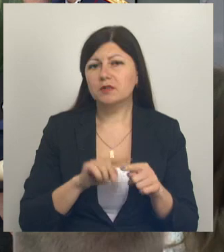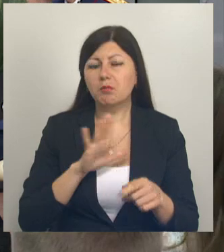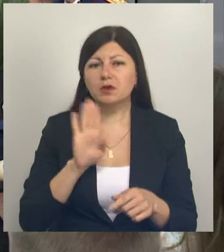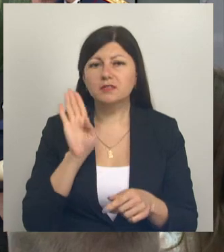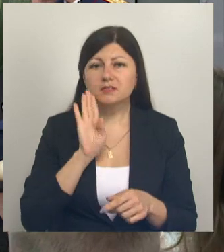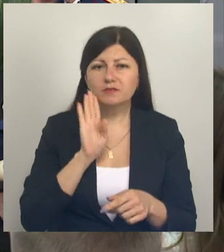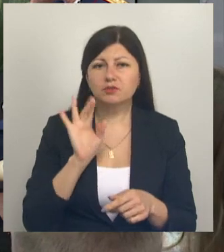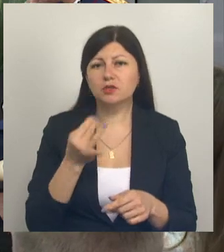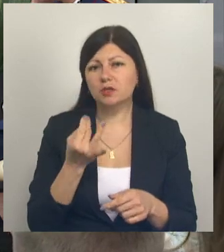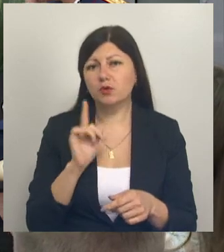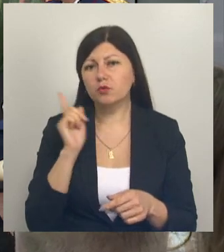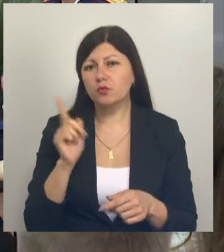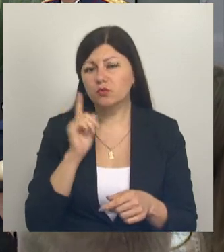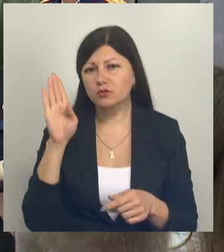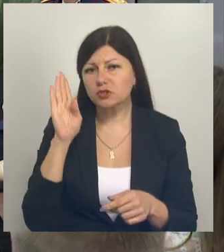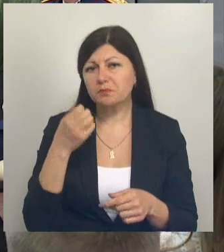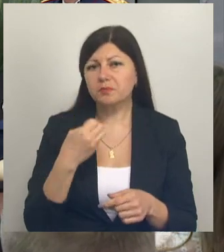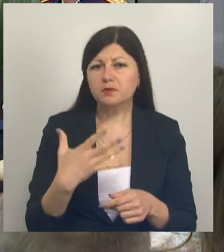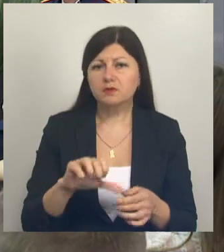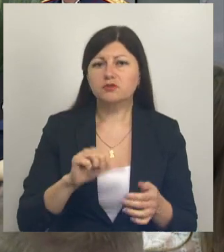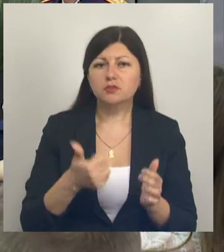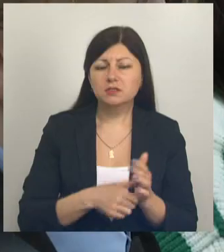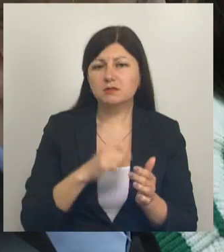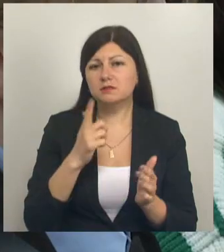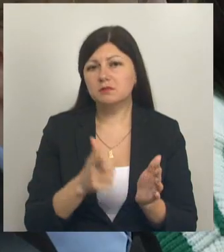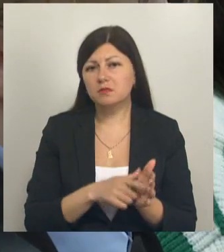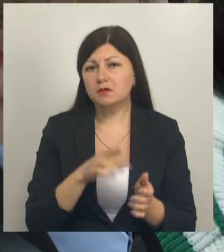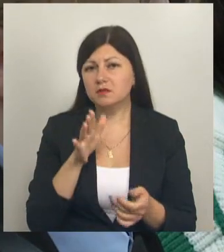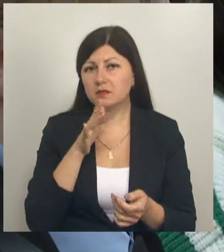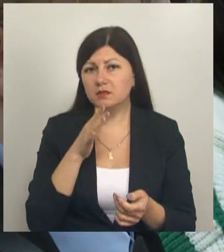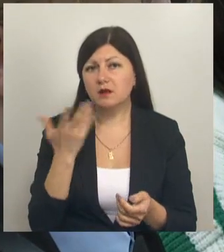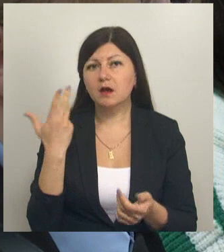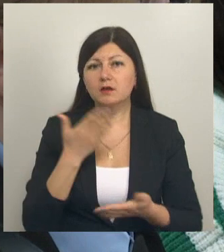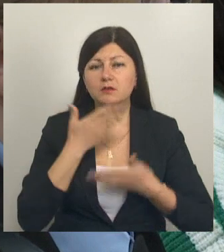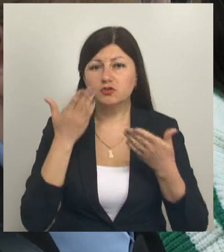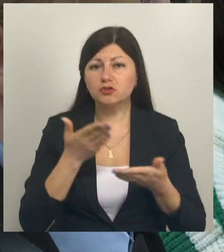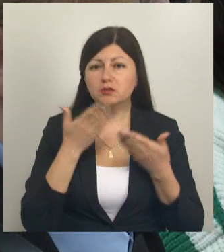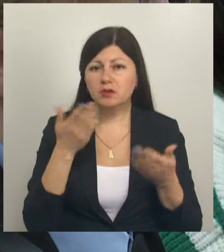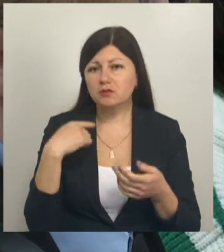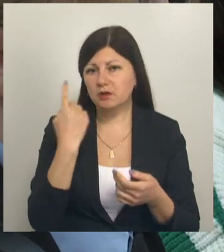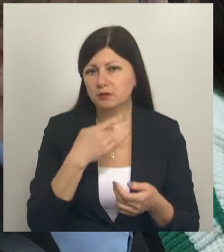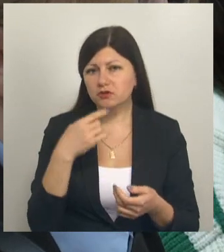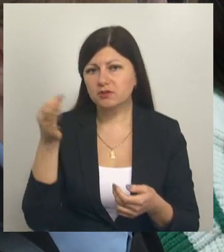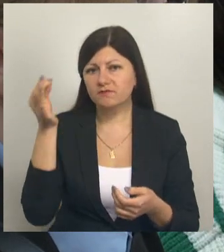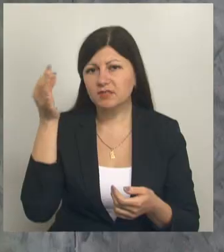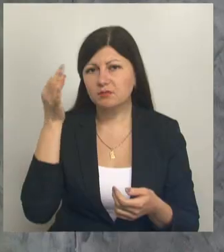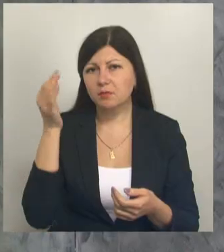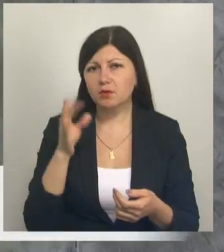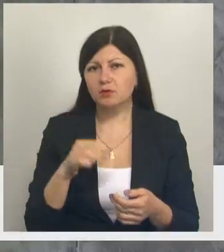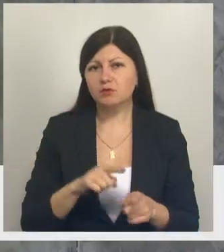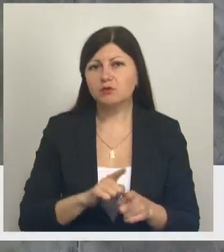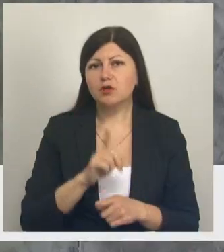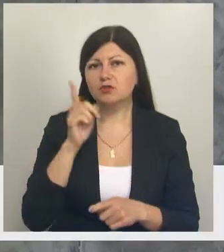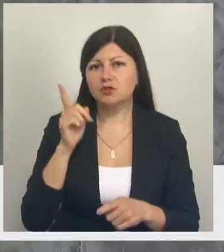– это девушки и юноши 15, 16, 17 лет. Когда читаешь личные воспоминания, то ты начинаешь